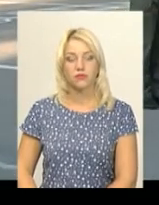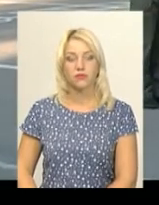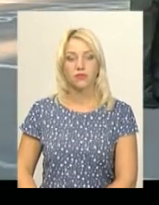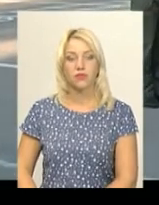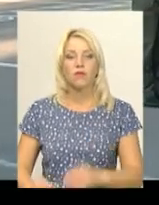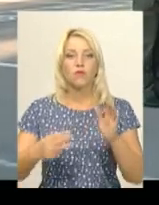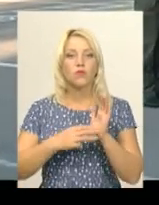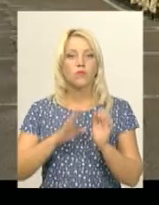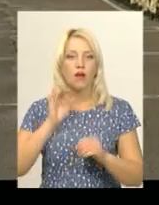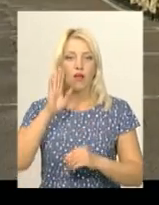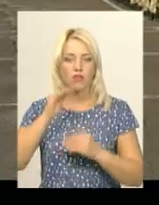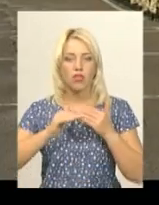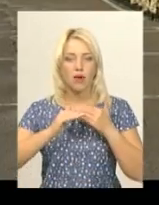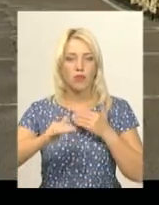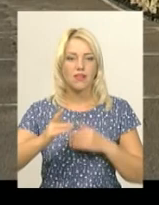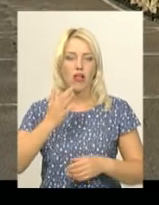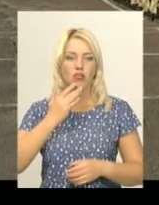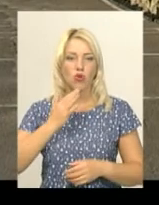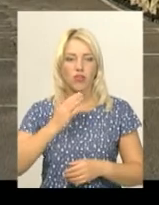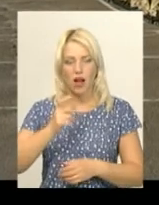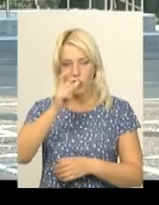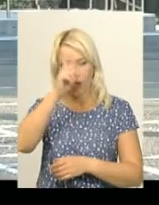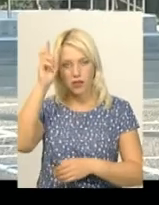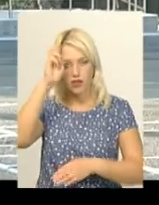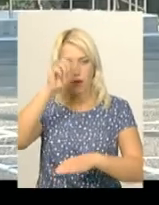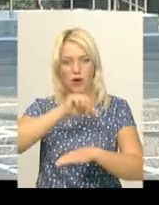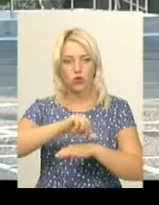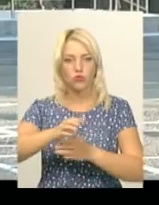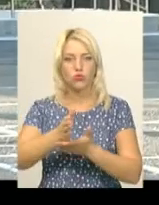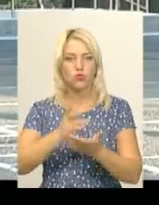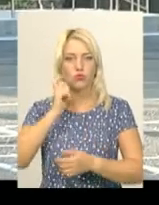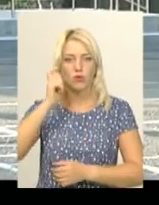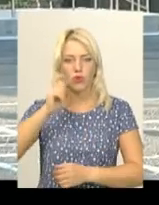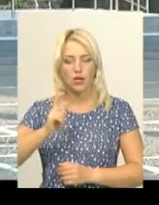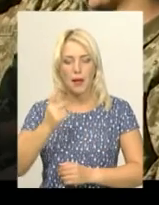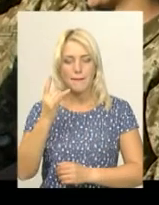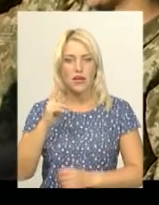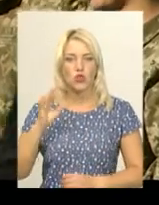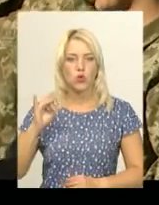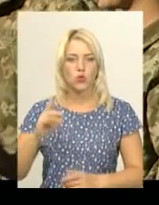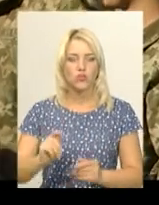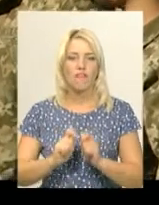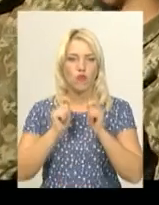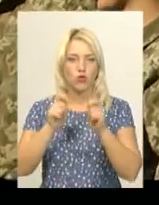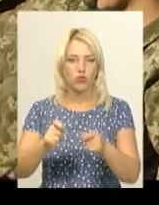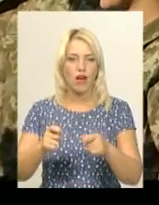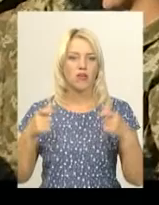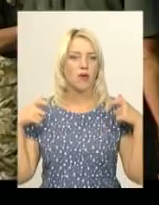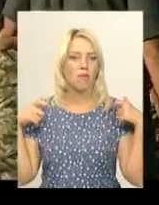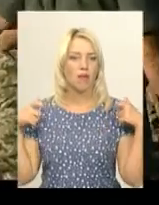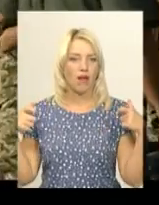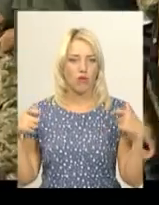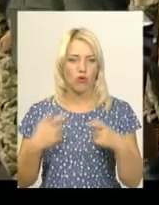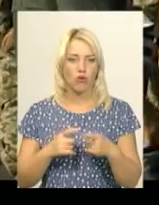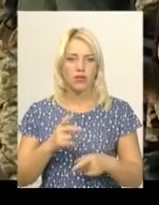Восьма ранку на плацу Національної академії Державної прикордонної служби України першокурсникам вручають курсантські погони. Хмельничанка Наталія Дудар